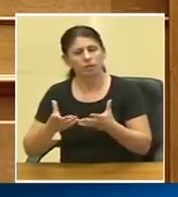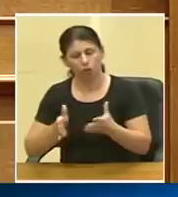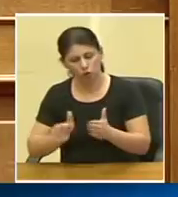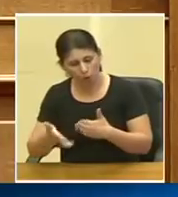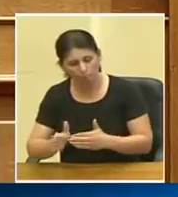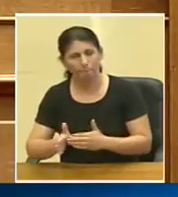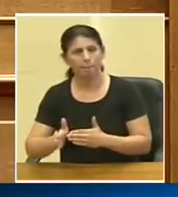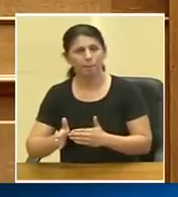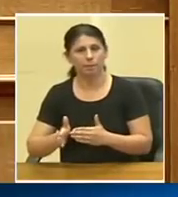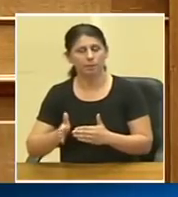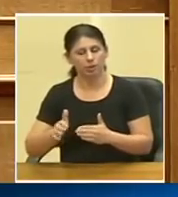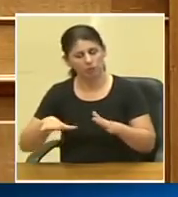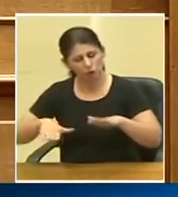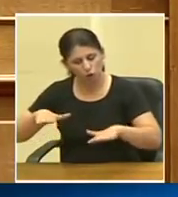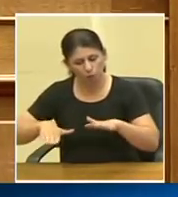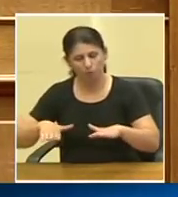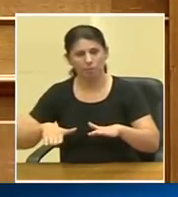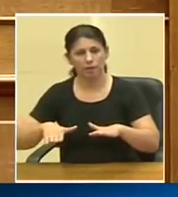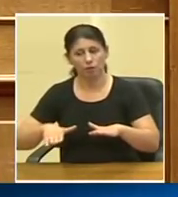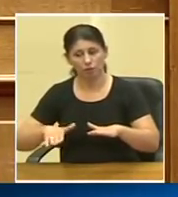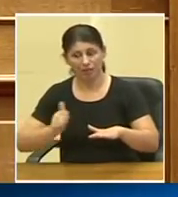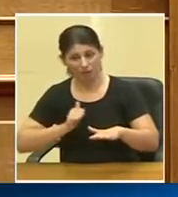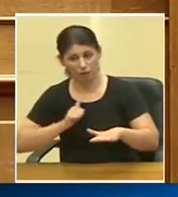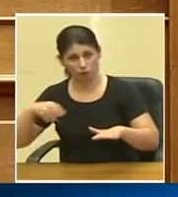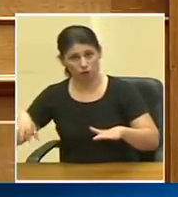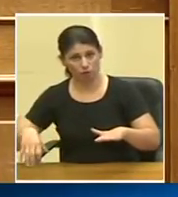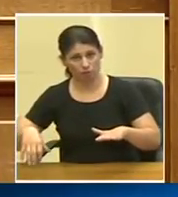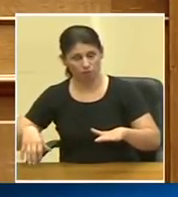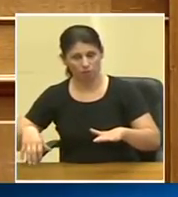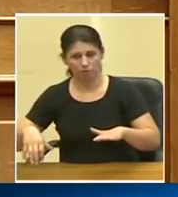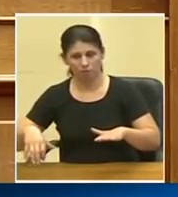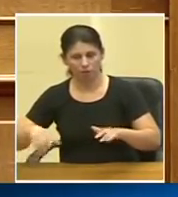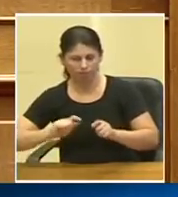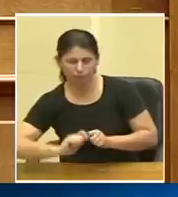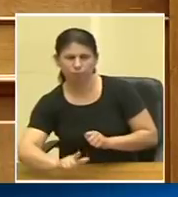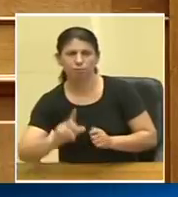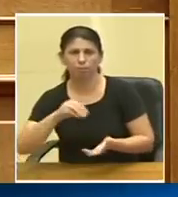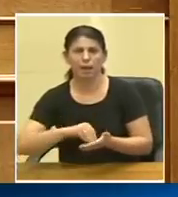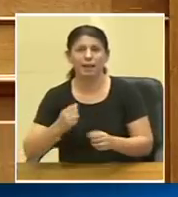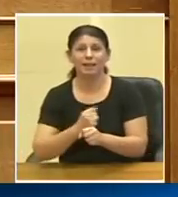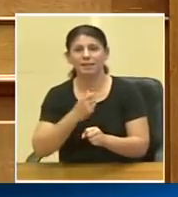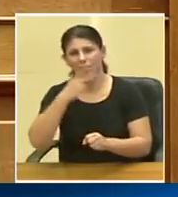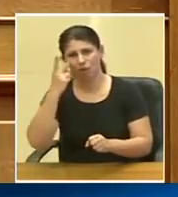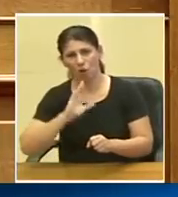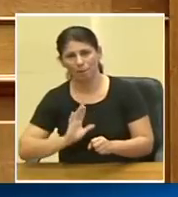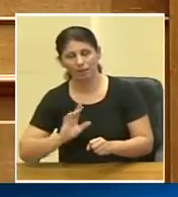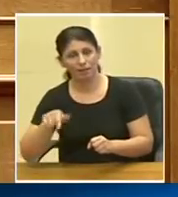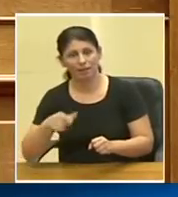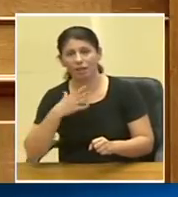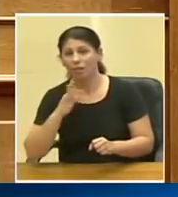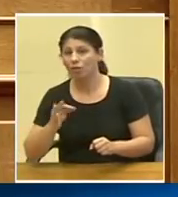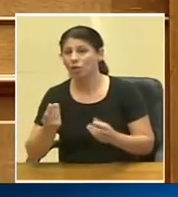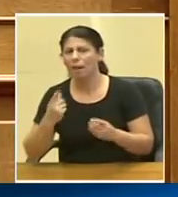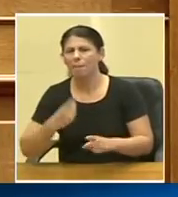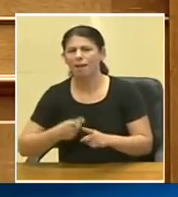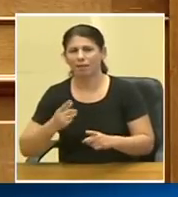ισορροπημένου και συστήματος σε ένα ιδιωτικό τομέα για να οικονομάει άσχημα υπονομεύοντας πάλι τα εργασιακά δικαιώματα γιατί εδώ είναι πολλή απ' τα πράγματα